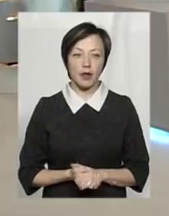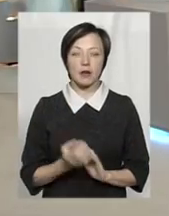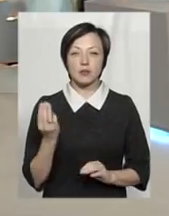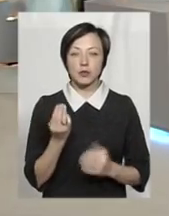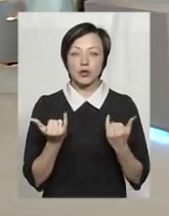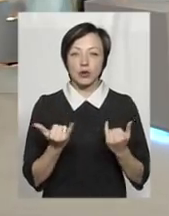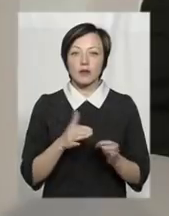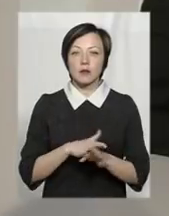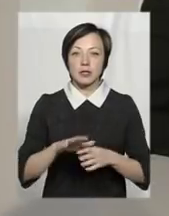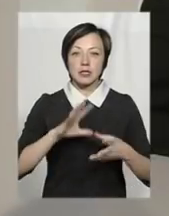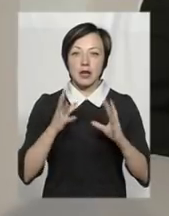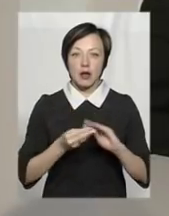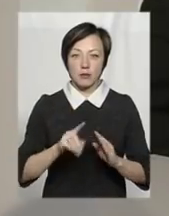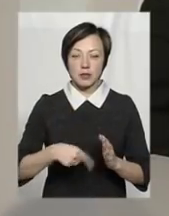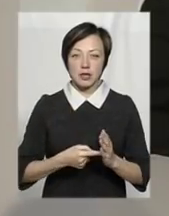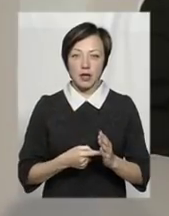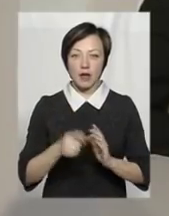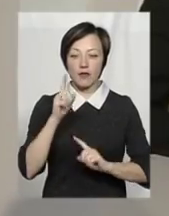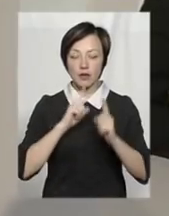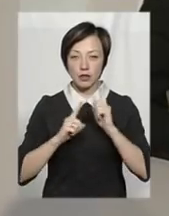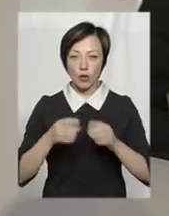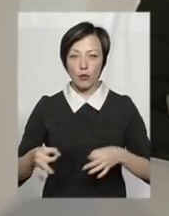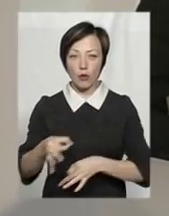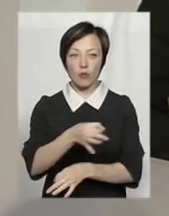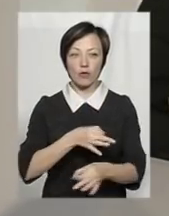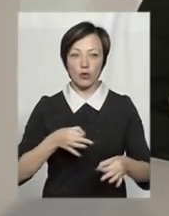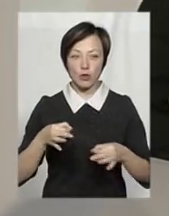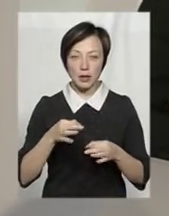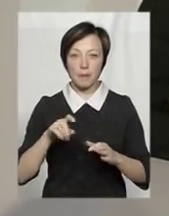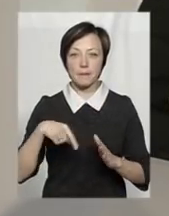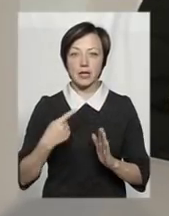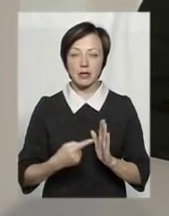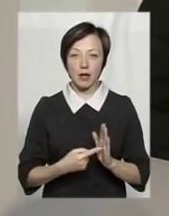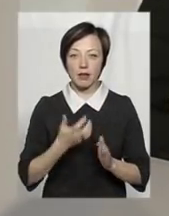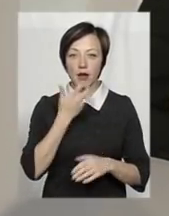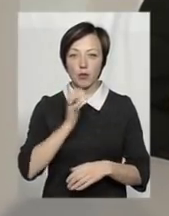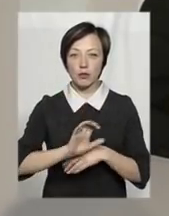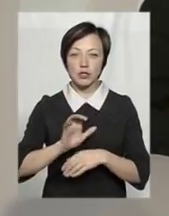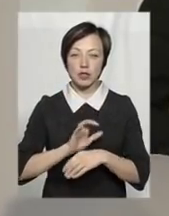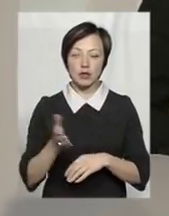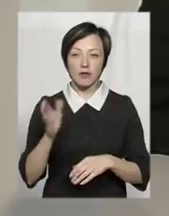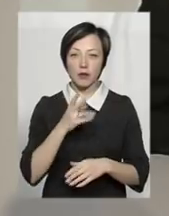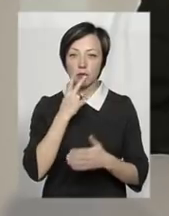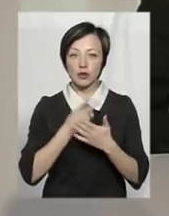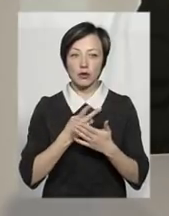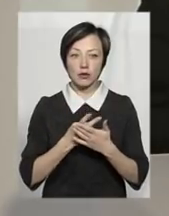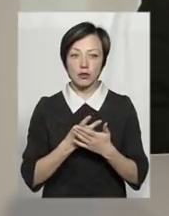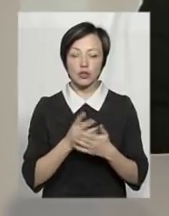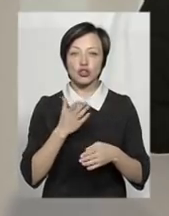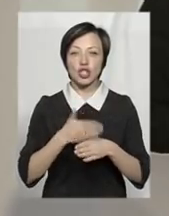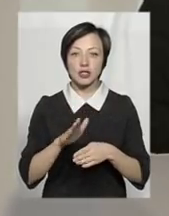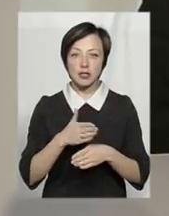сьогодні відбулося загальноміське віче, на якому обговорювалося питання теплопостачання. Давайте переглянемо